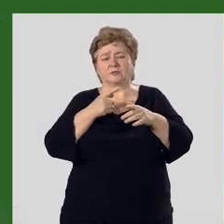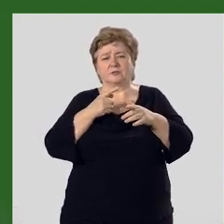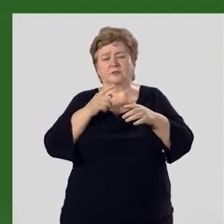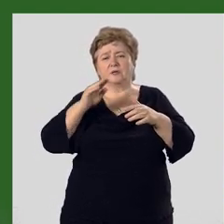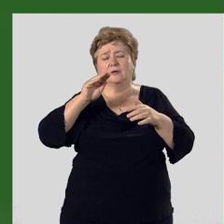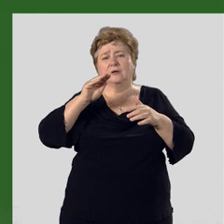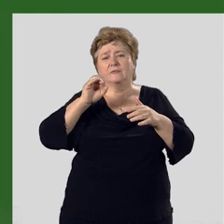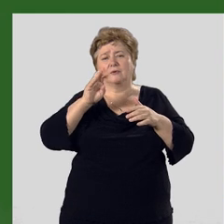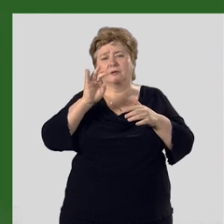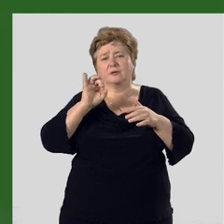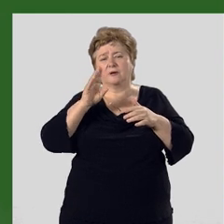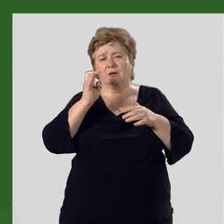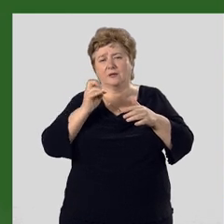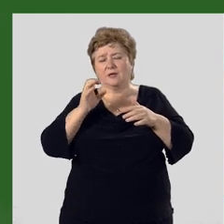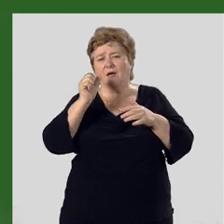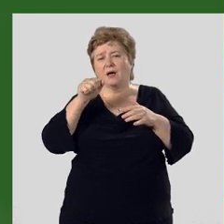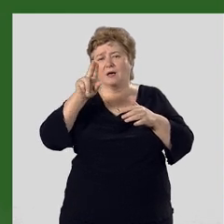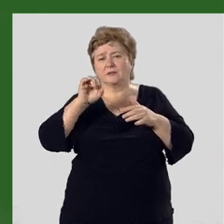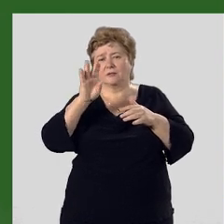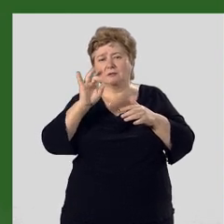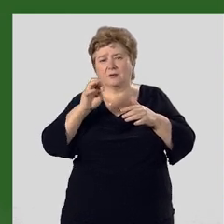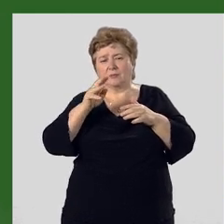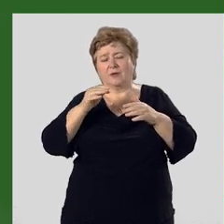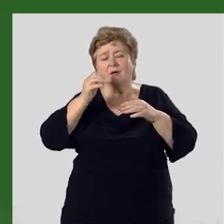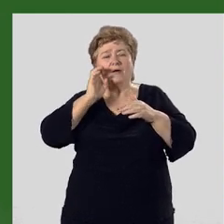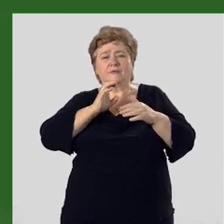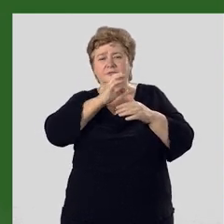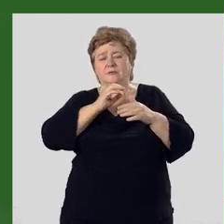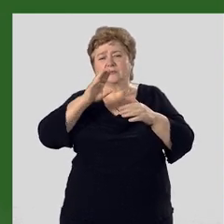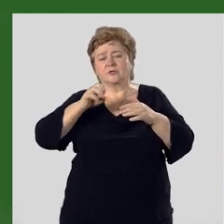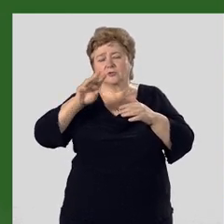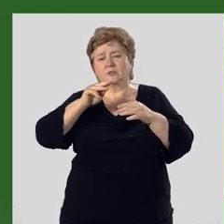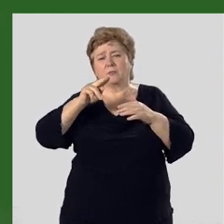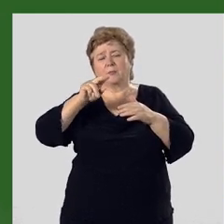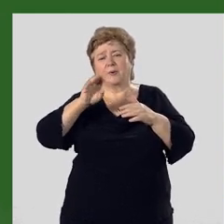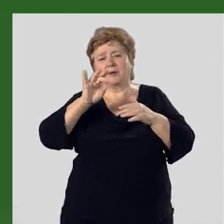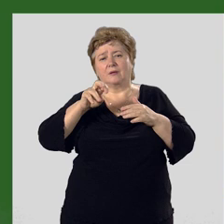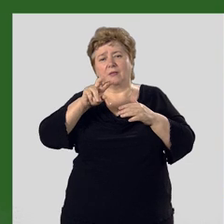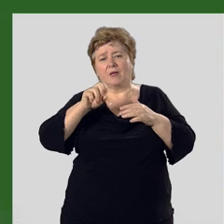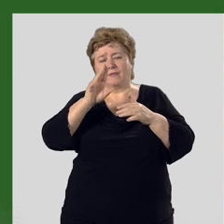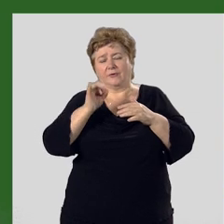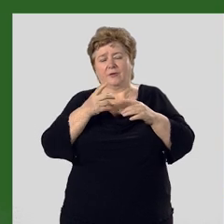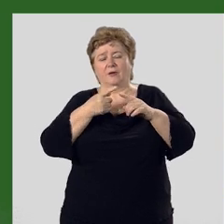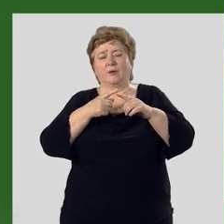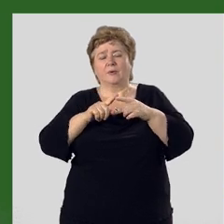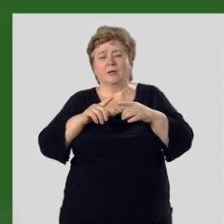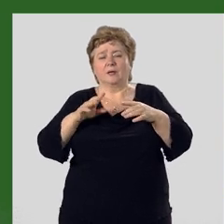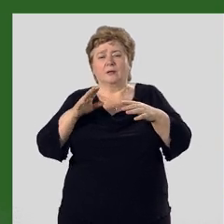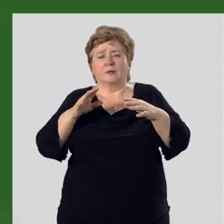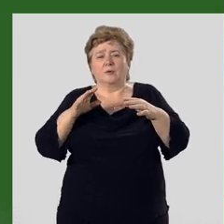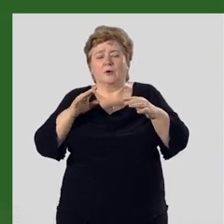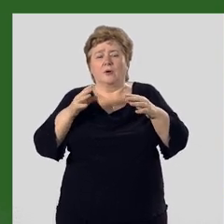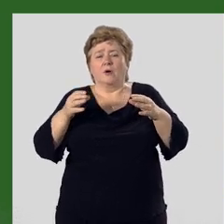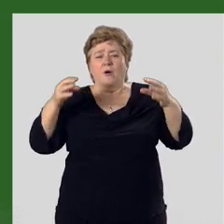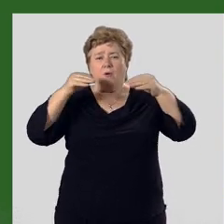в Фергане адырами, а в северном Тиньшане прилавками. К этому комплексу